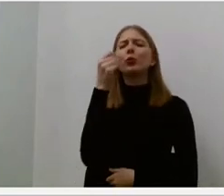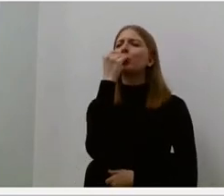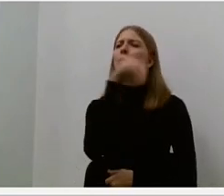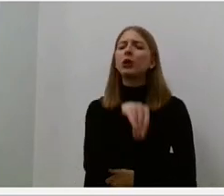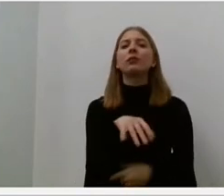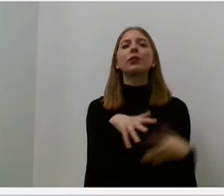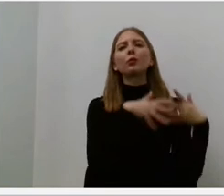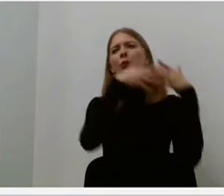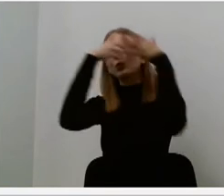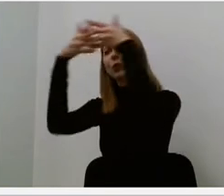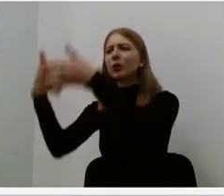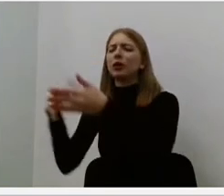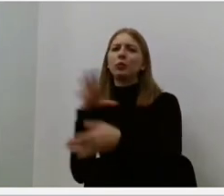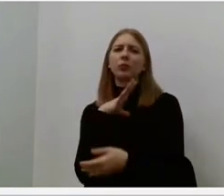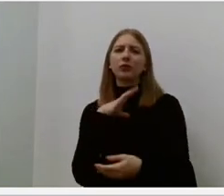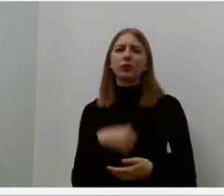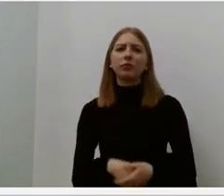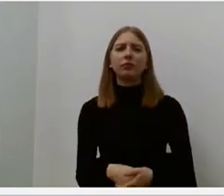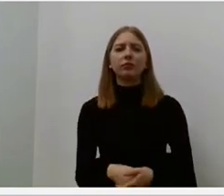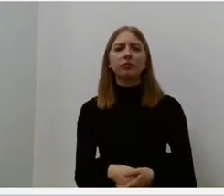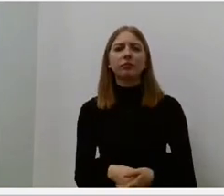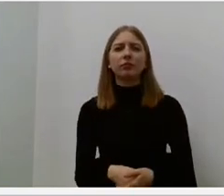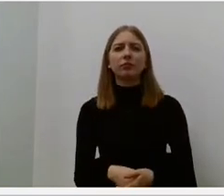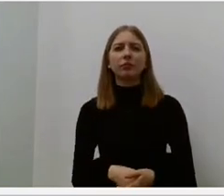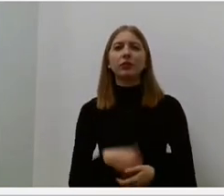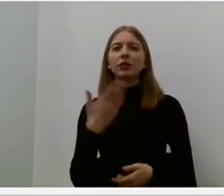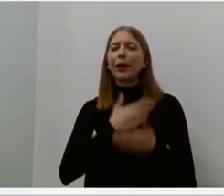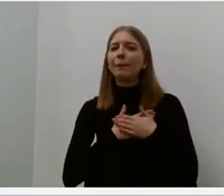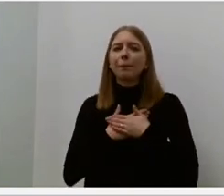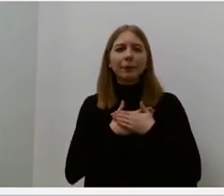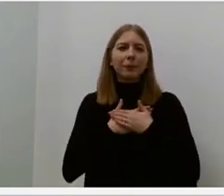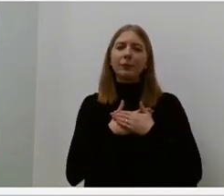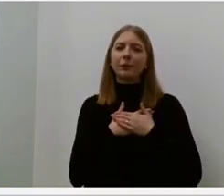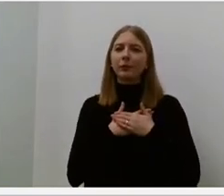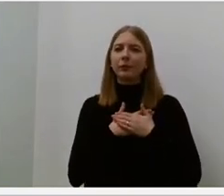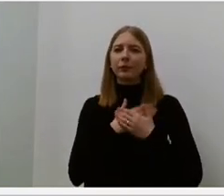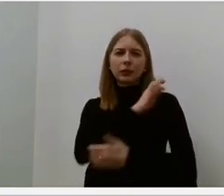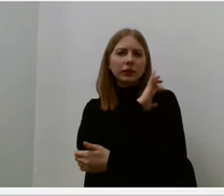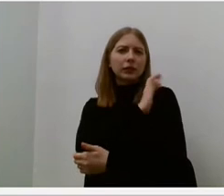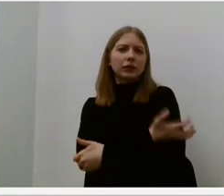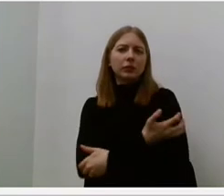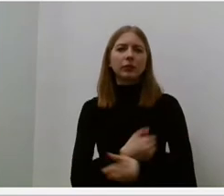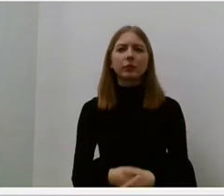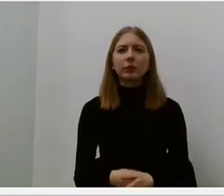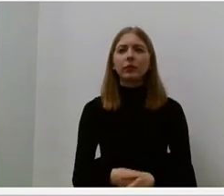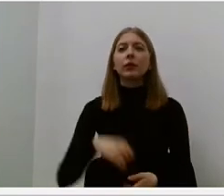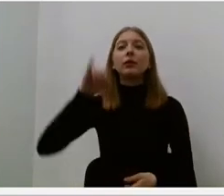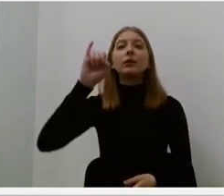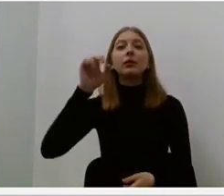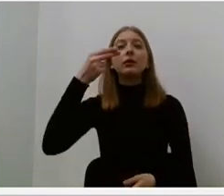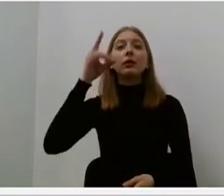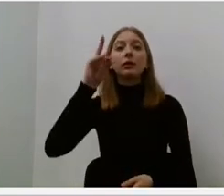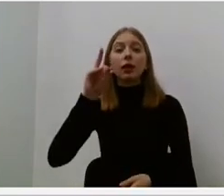meilio Marijai. Ir čia Inge Lukšaitė prisimena tokį įvykį, kad